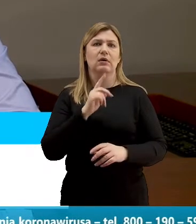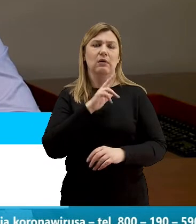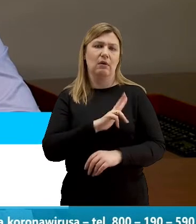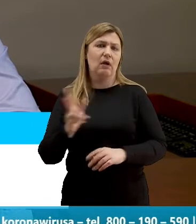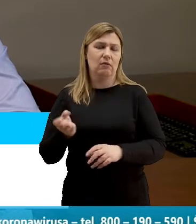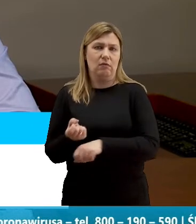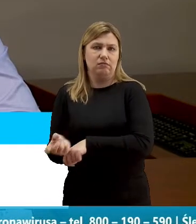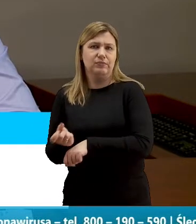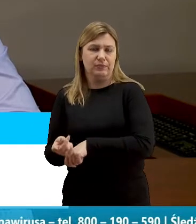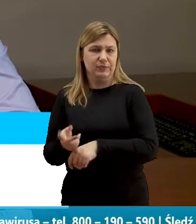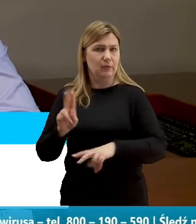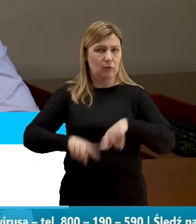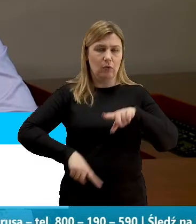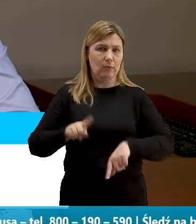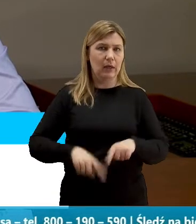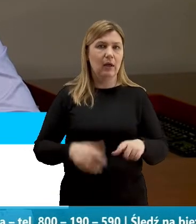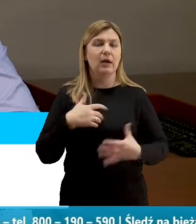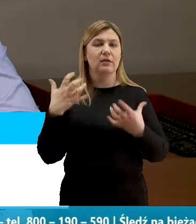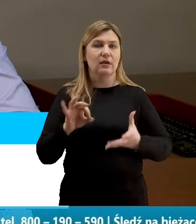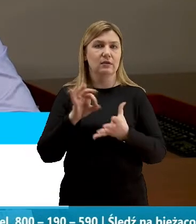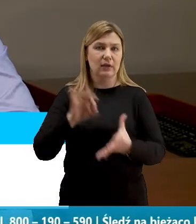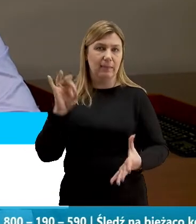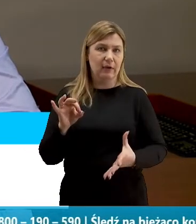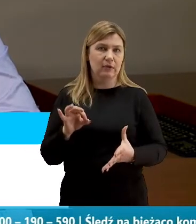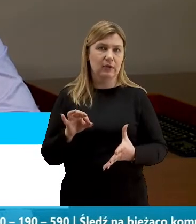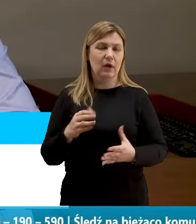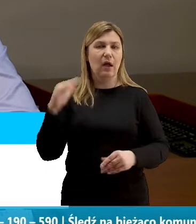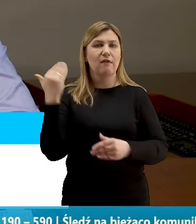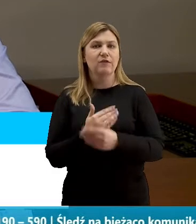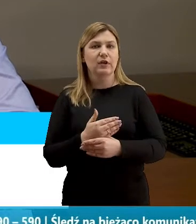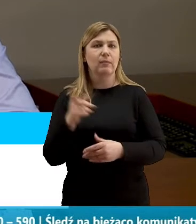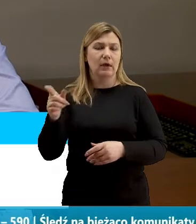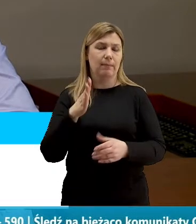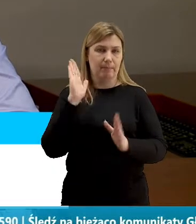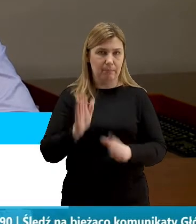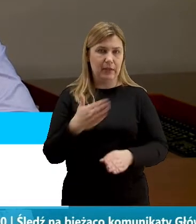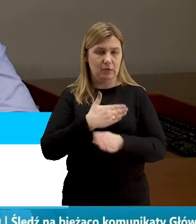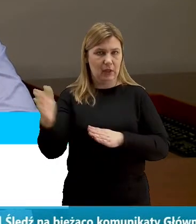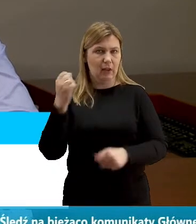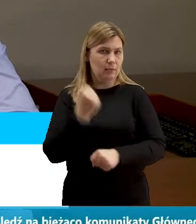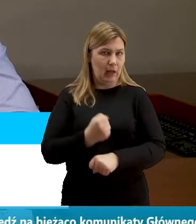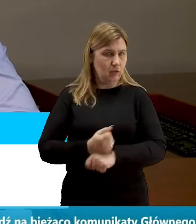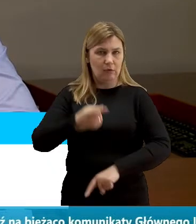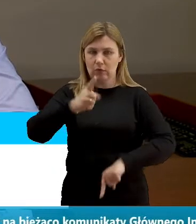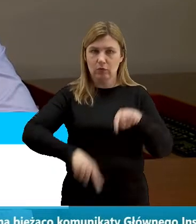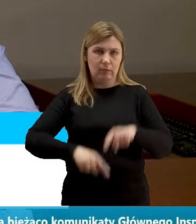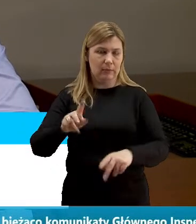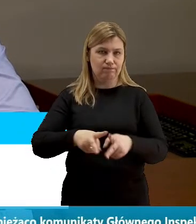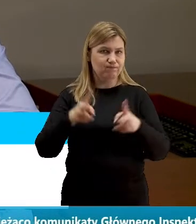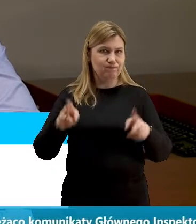komunalny. Chcę zapewnić, że firmy komunalne będą pracowały i pracują cały czas w pełnym zakresie, także